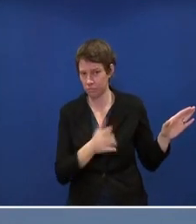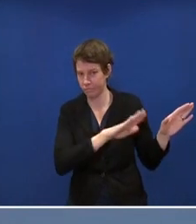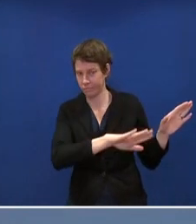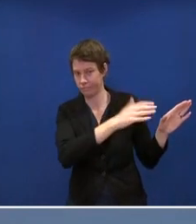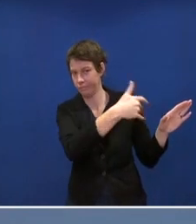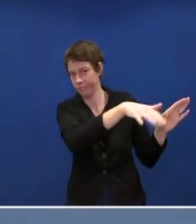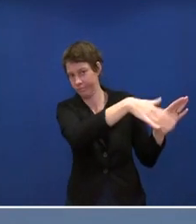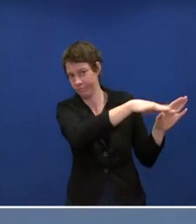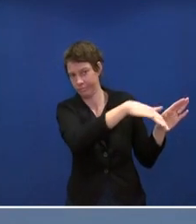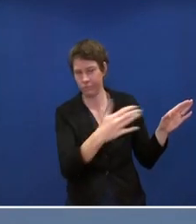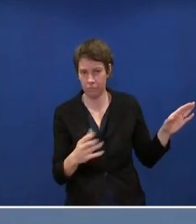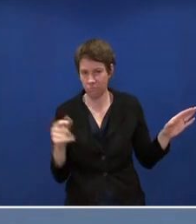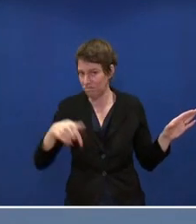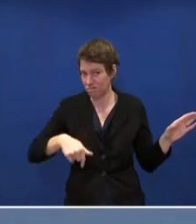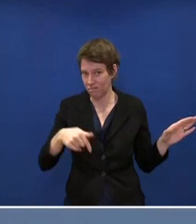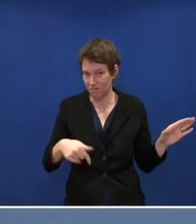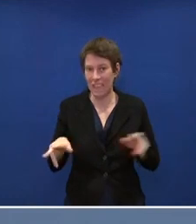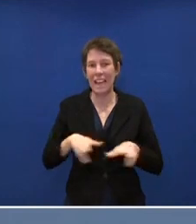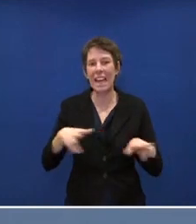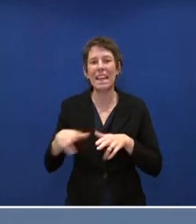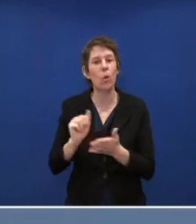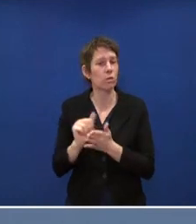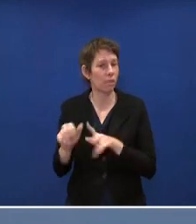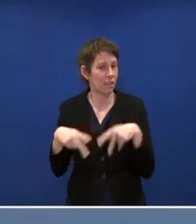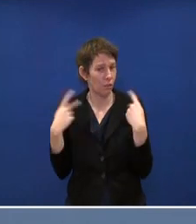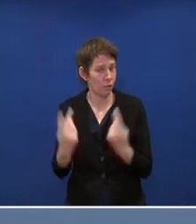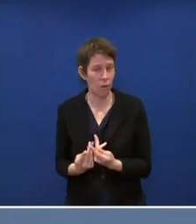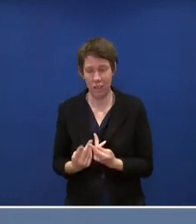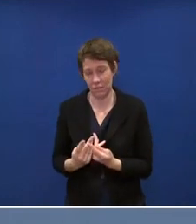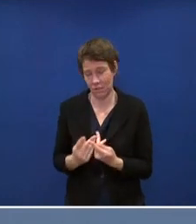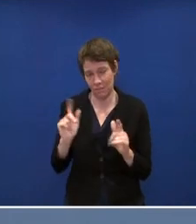spielt hier in der Regierungspressekonferenz keine Rolle.